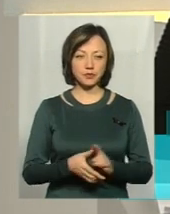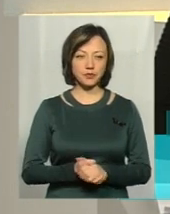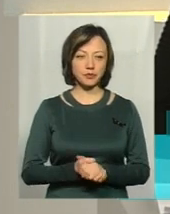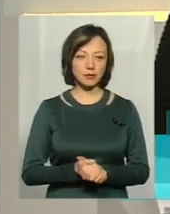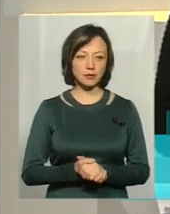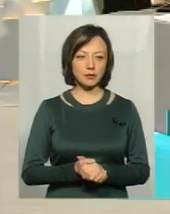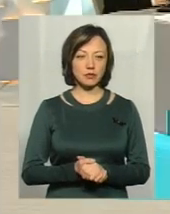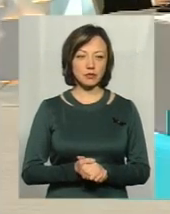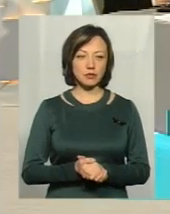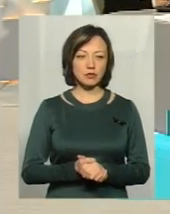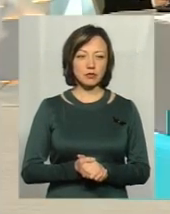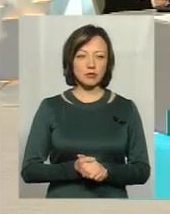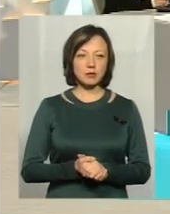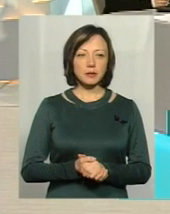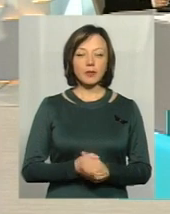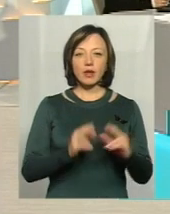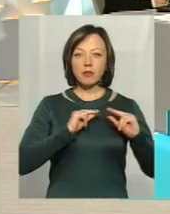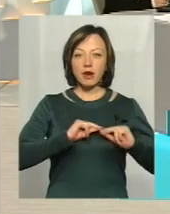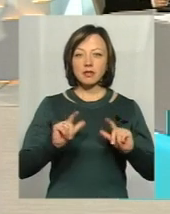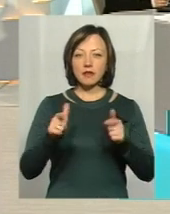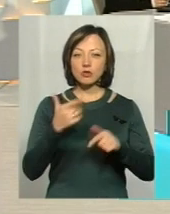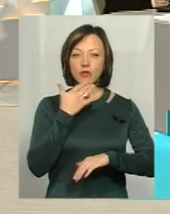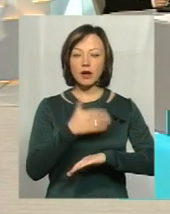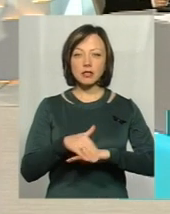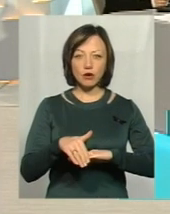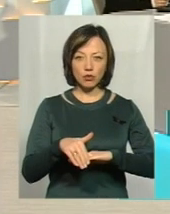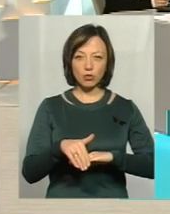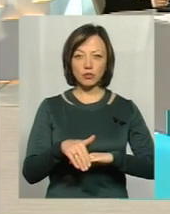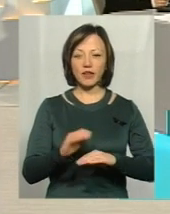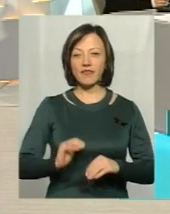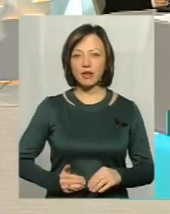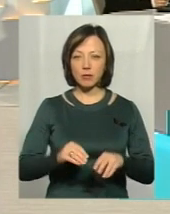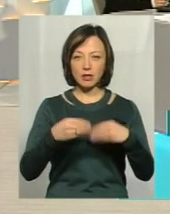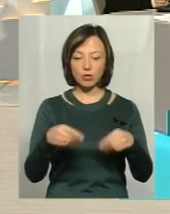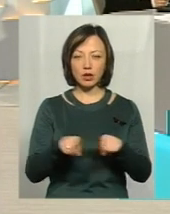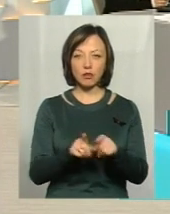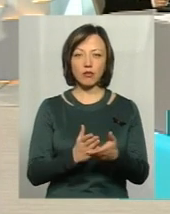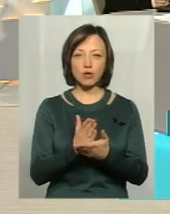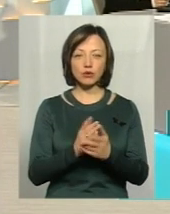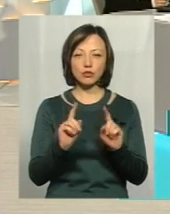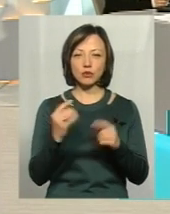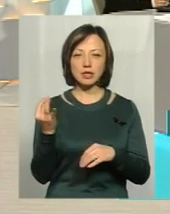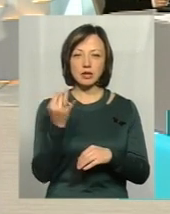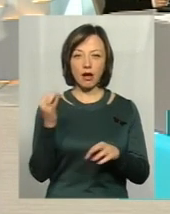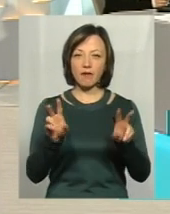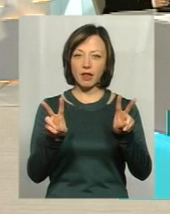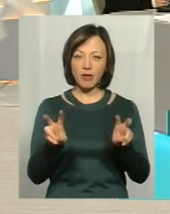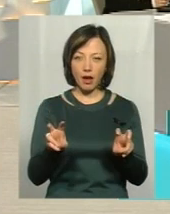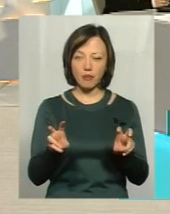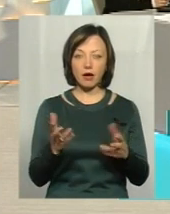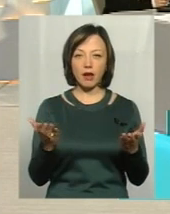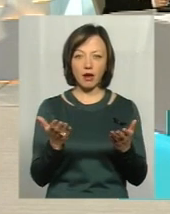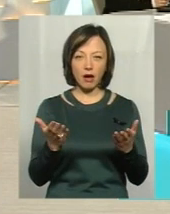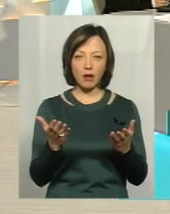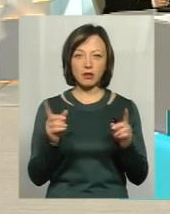Ви знаєте, працевлаштування, особливо за кордоном, і фірми, які надають такі послуги, це дуже така цікава тема, яка, в